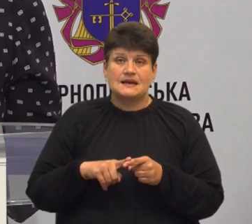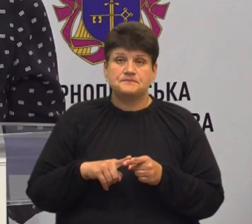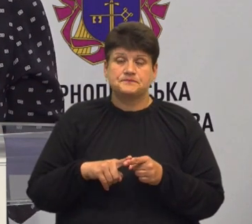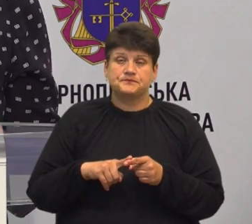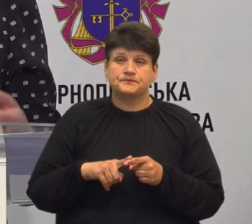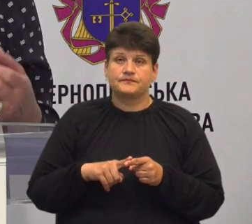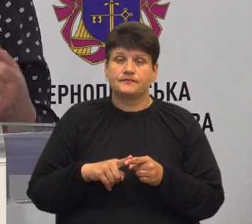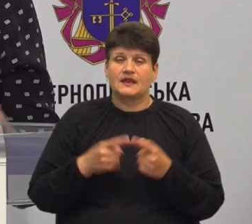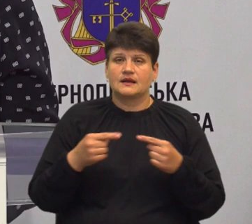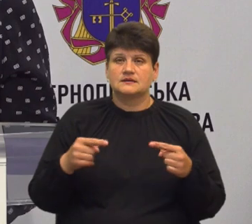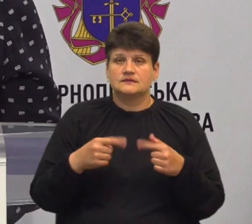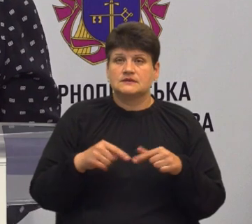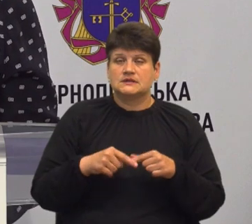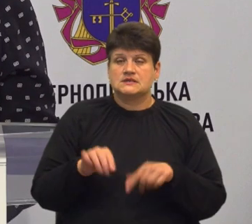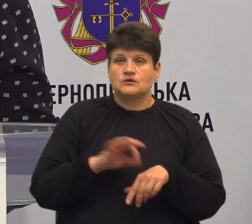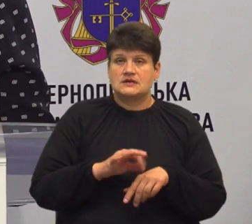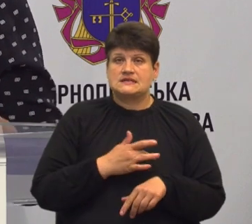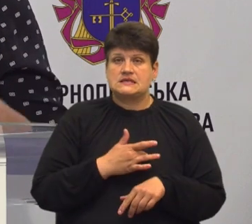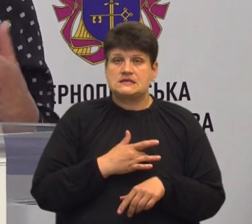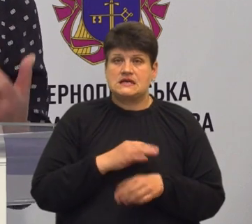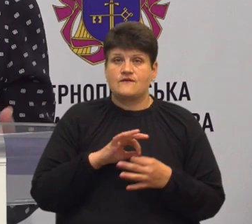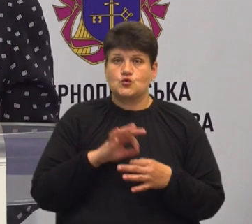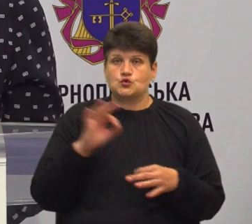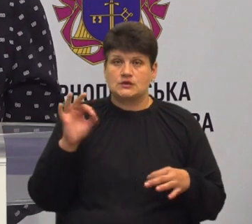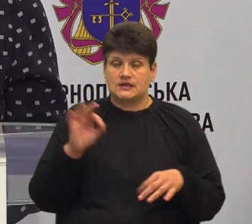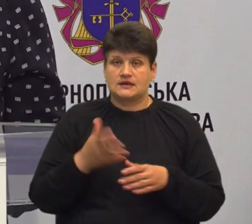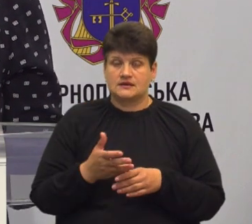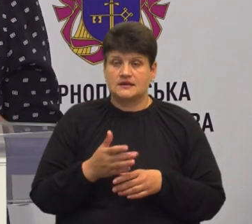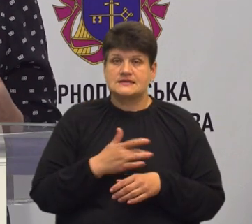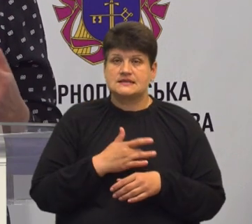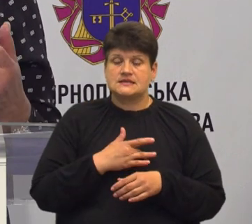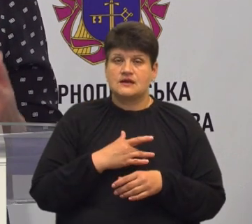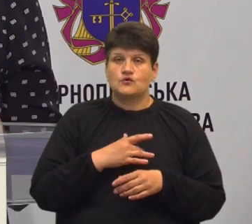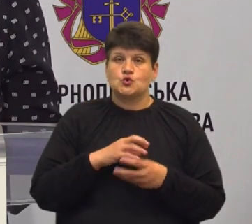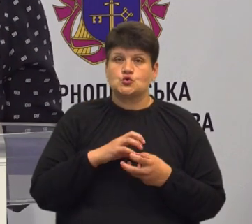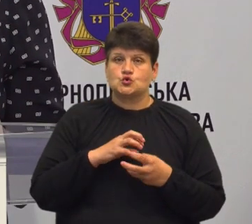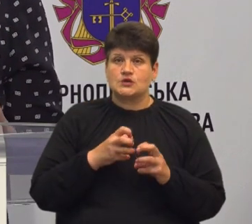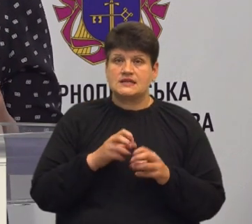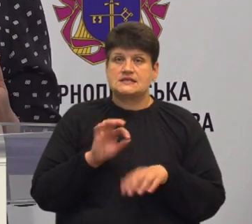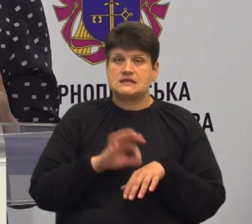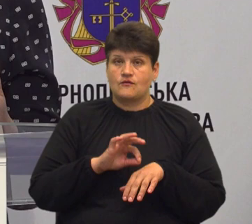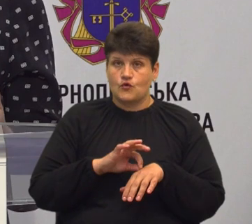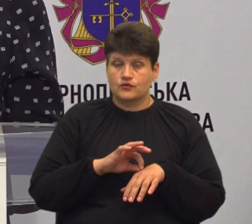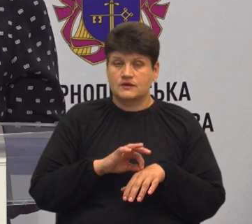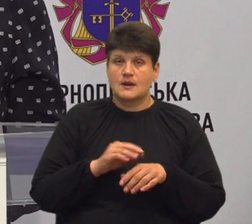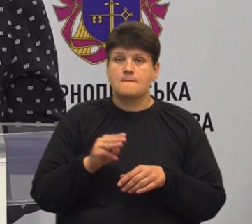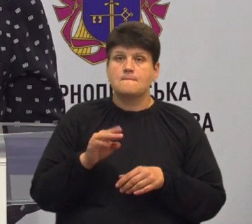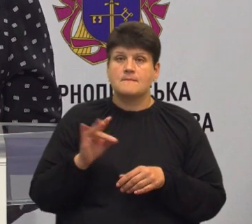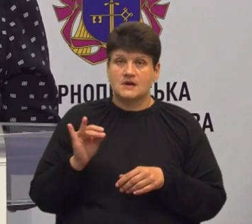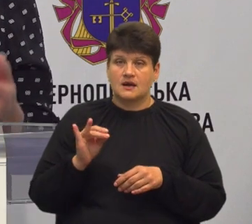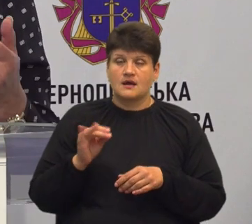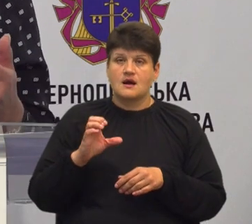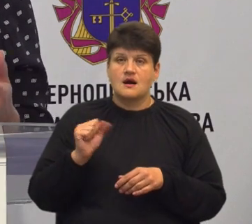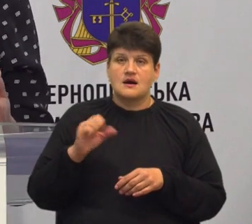види захворювань, це серцево-судинні препарати при серцево-судинних захворюваннях, при бронхіальній